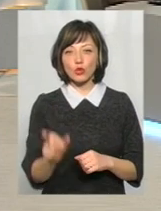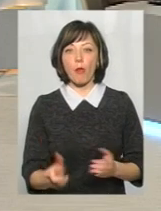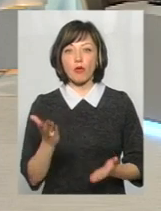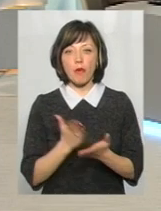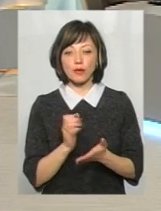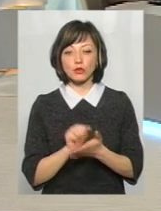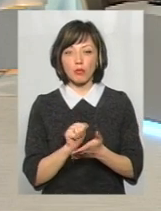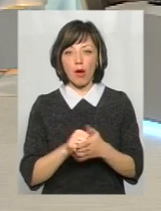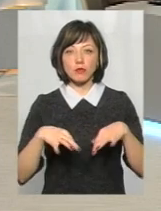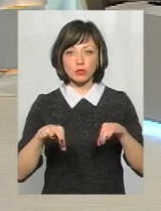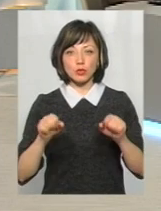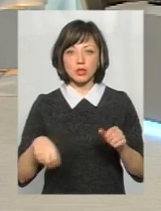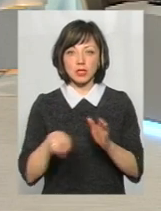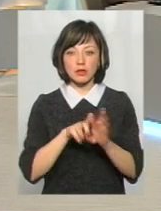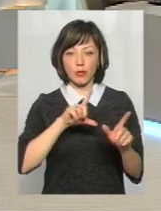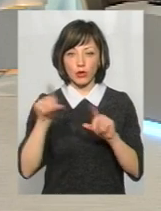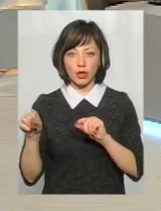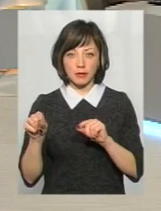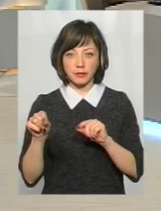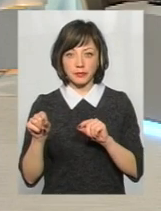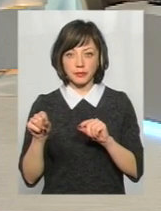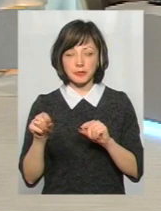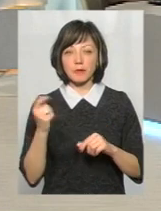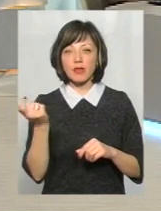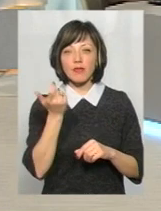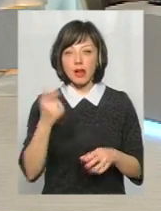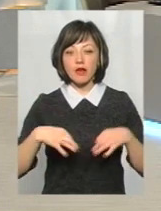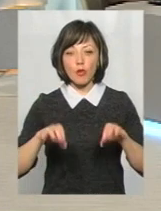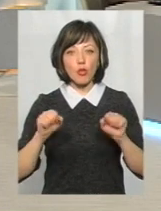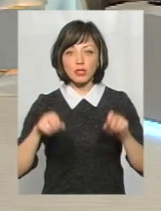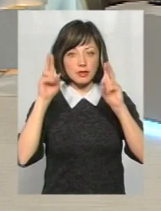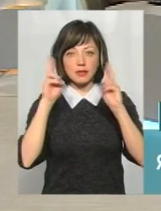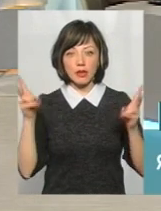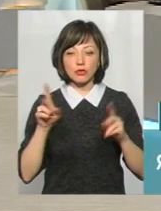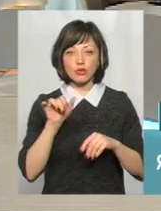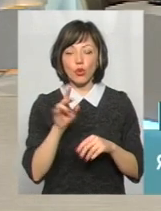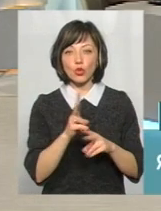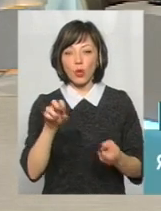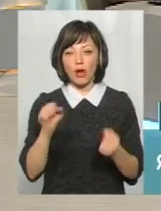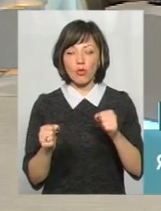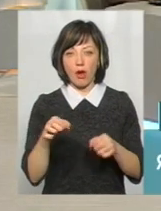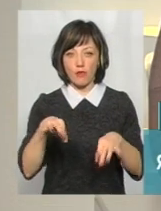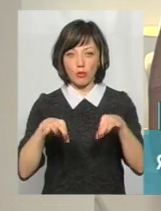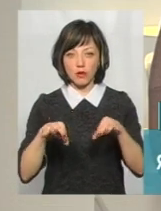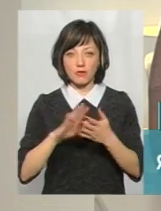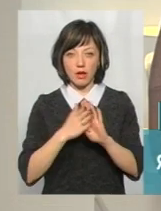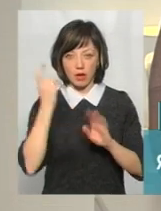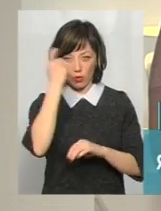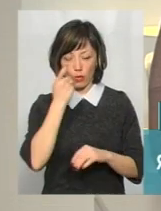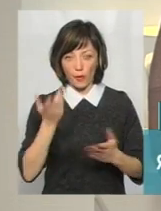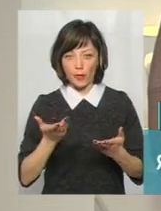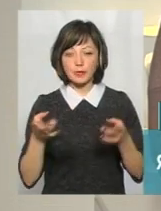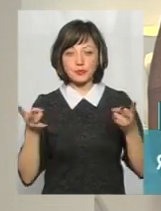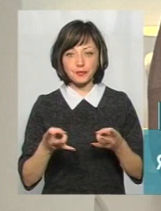якщо має документи на автомобіль, вона може сісти і поїхати. Тобто, власник автомобіля може навіть не знати, що той, хто керує його автомобілем, встанів колі сп'яніння.